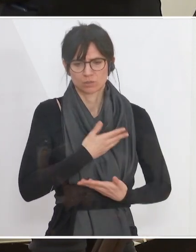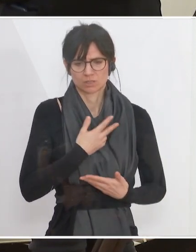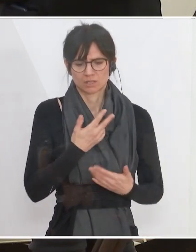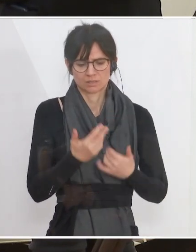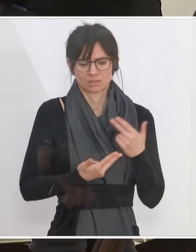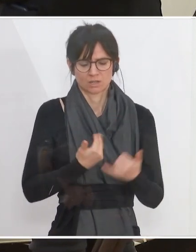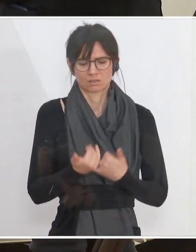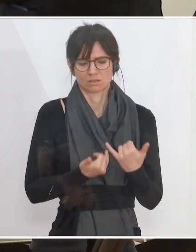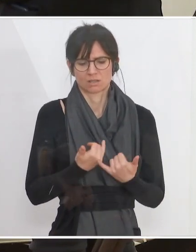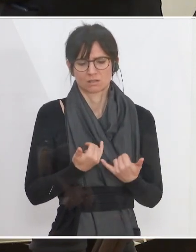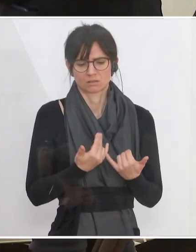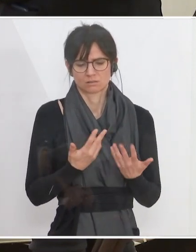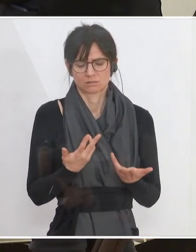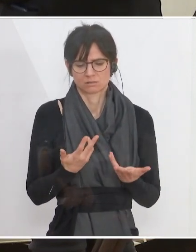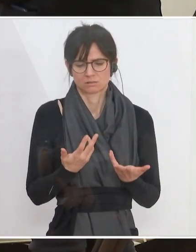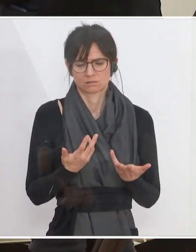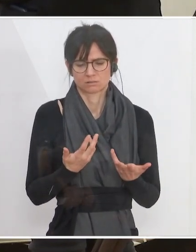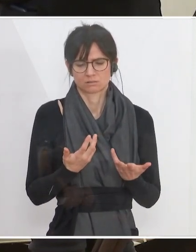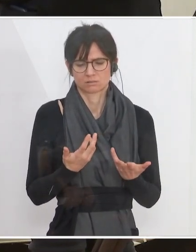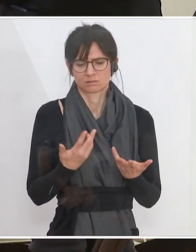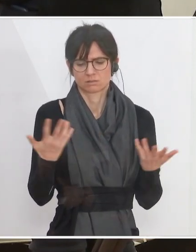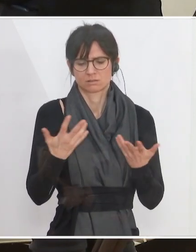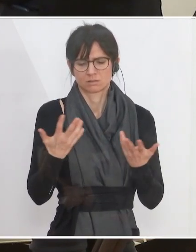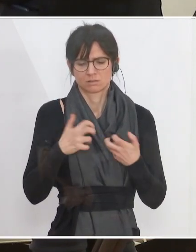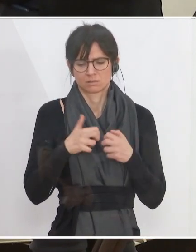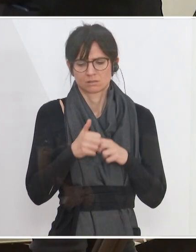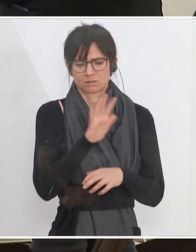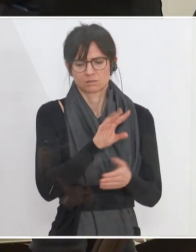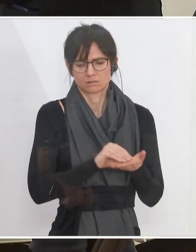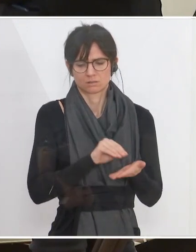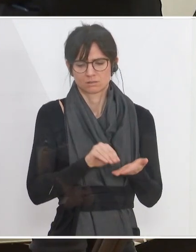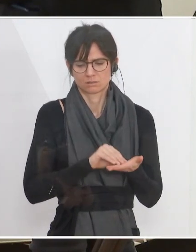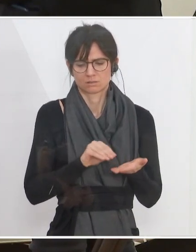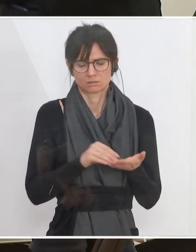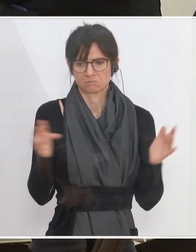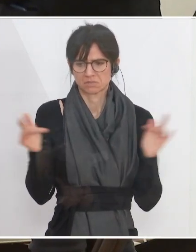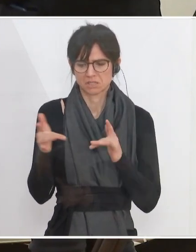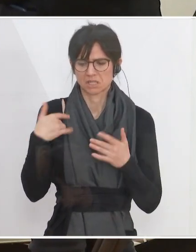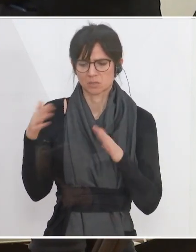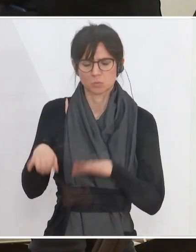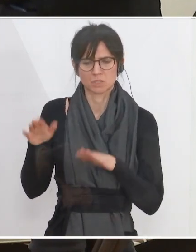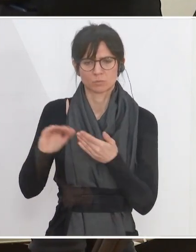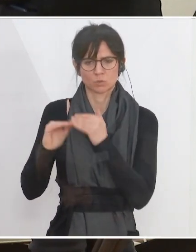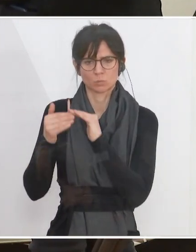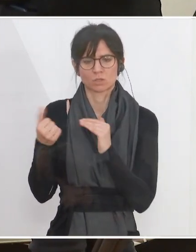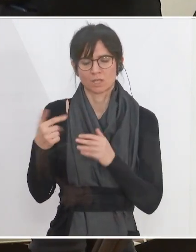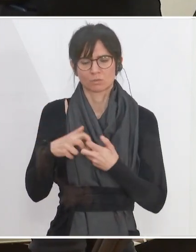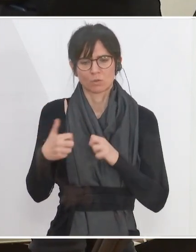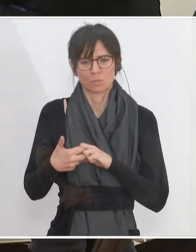Jahren muss ich stellen. Welche Probleme hat ihre Bürokratie? Haben die gegen muslimische Community eine,